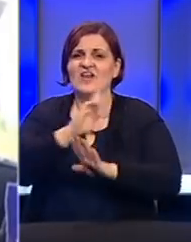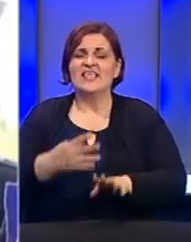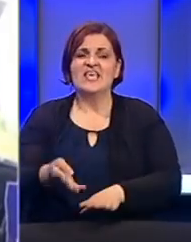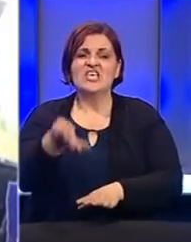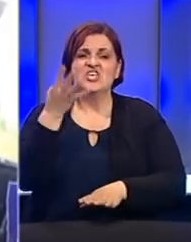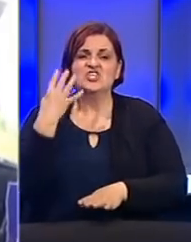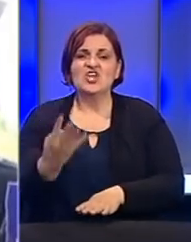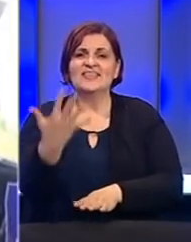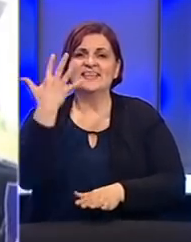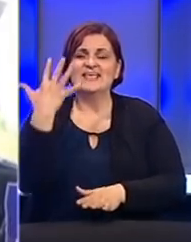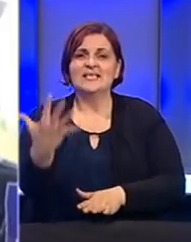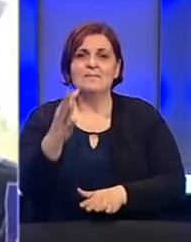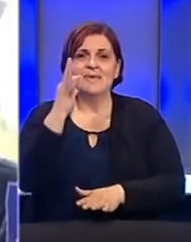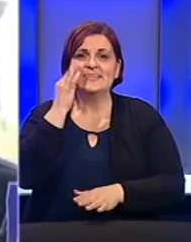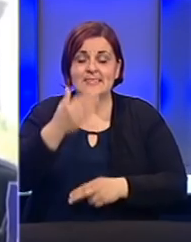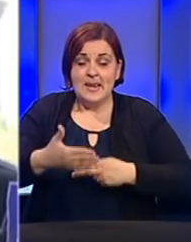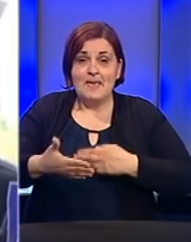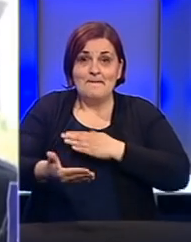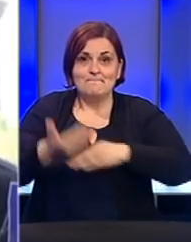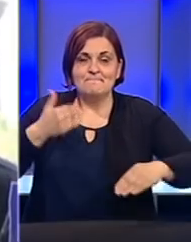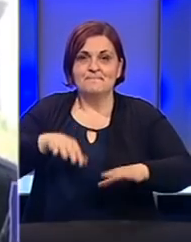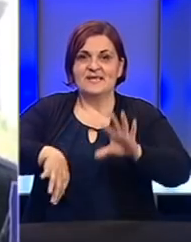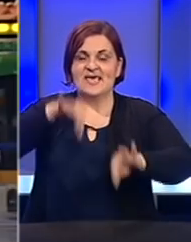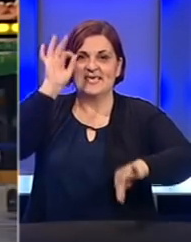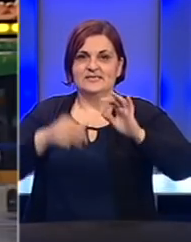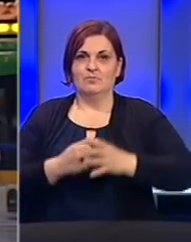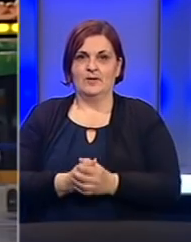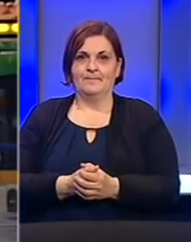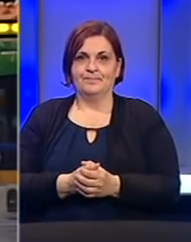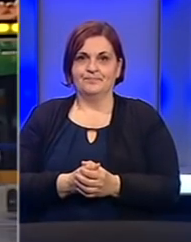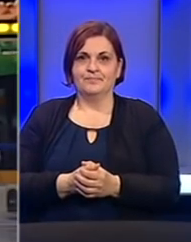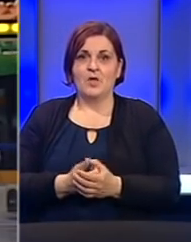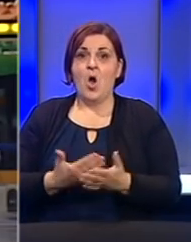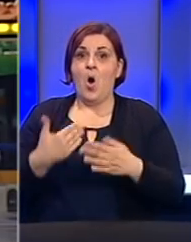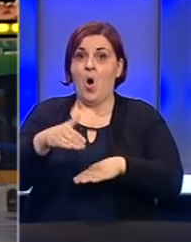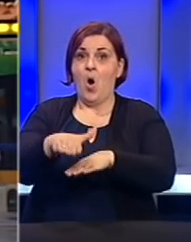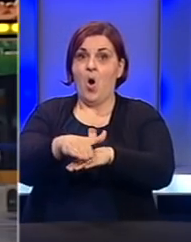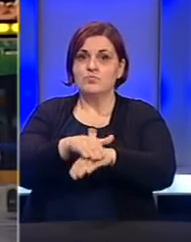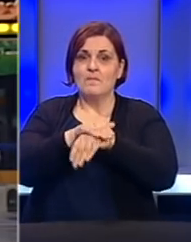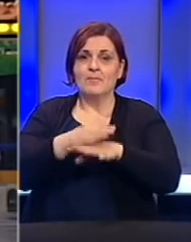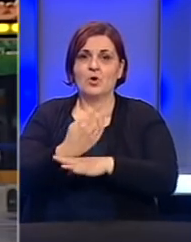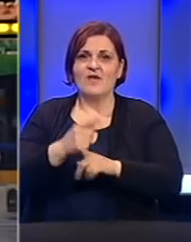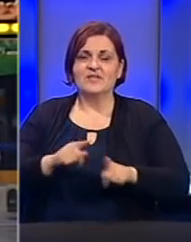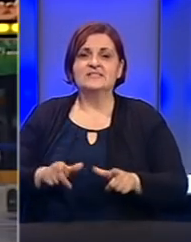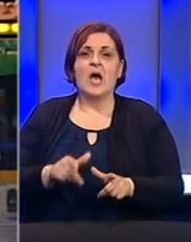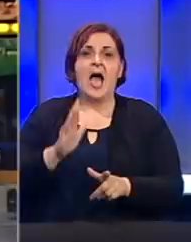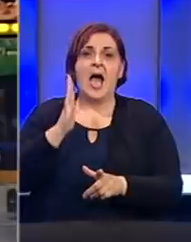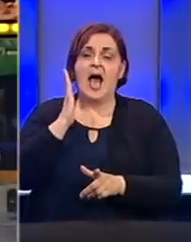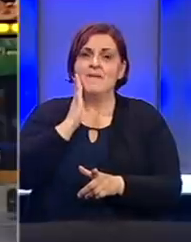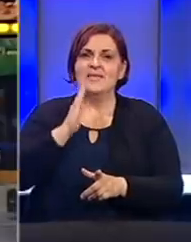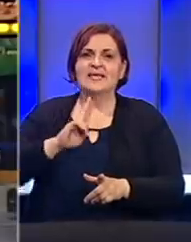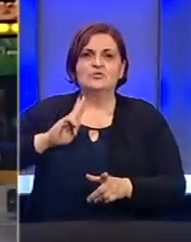45 dana pre izbora. Otkako je počela pandemija koronavirusa,